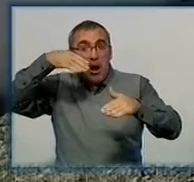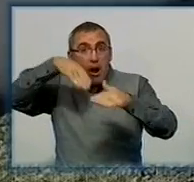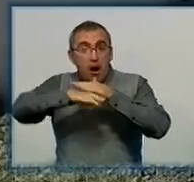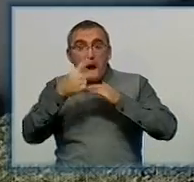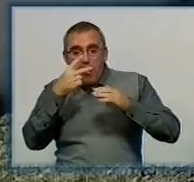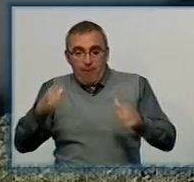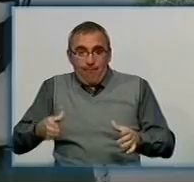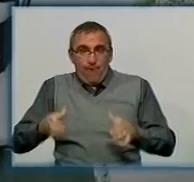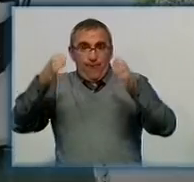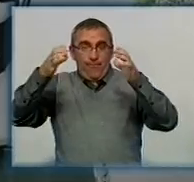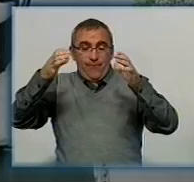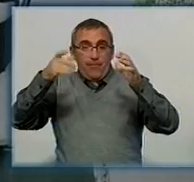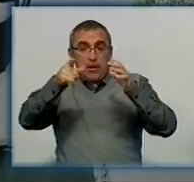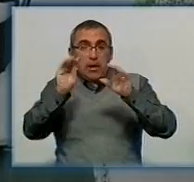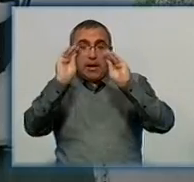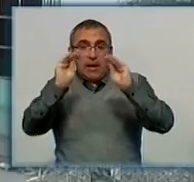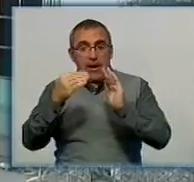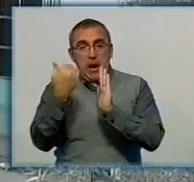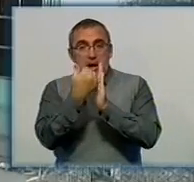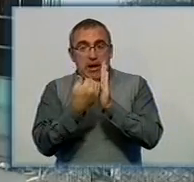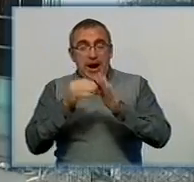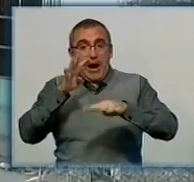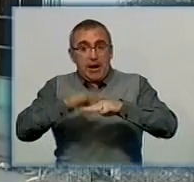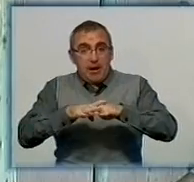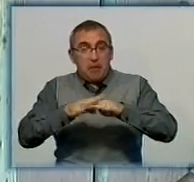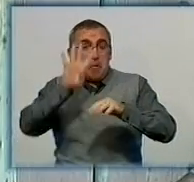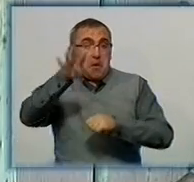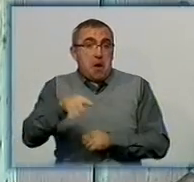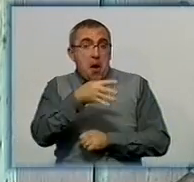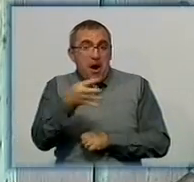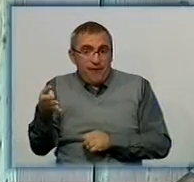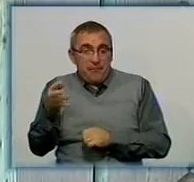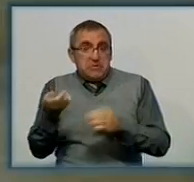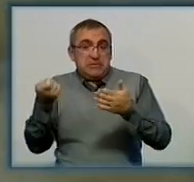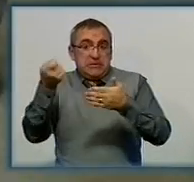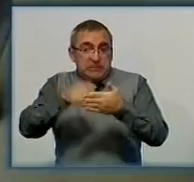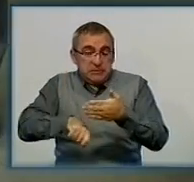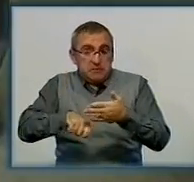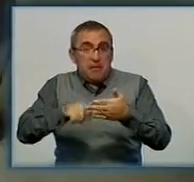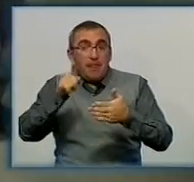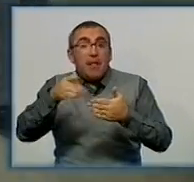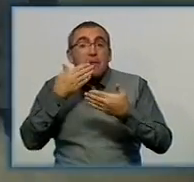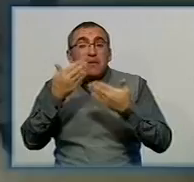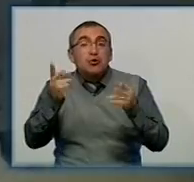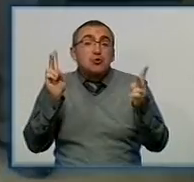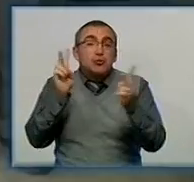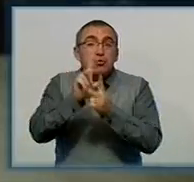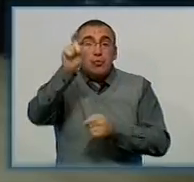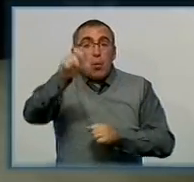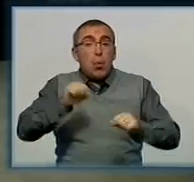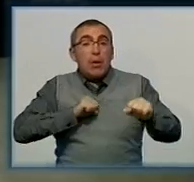вентиляційних шахт, розписаних графіті. На виході грати, закриті на замок. Йдемо всередину закладу, аби зустрітися з його